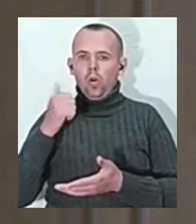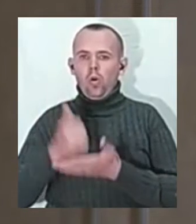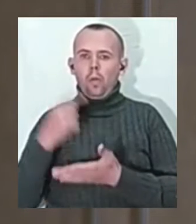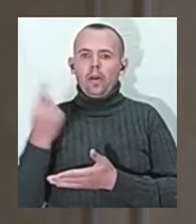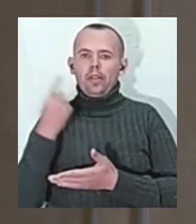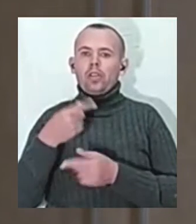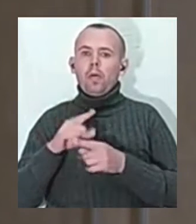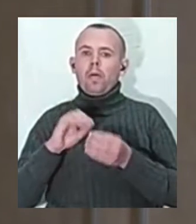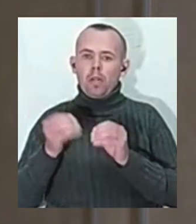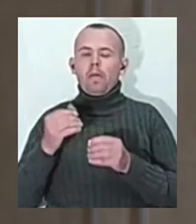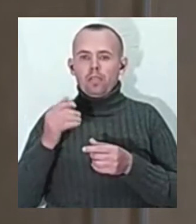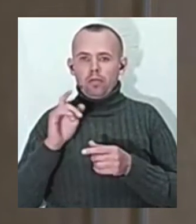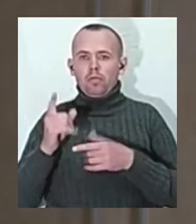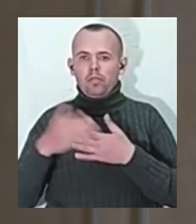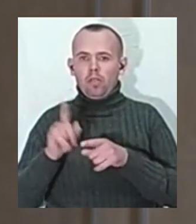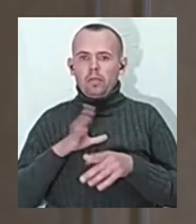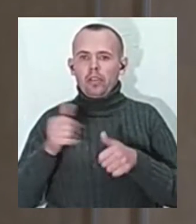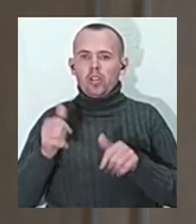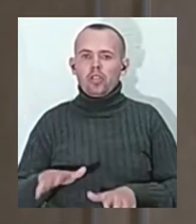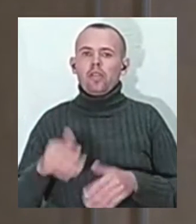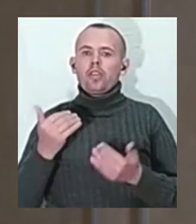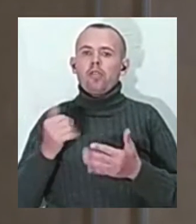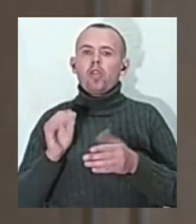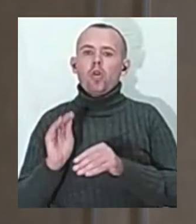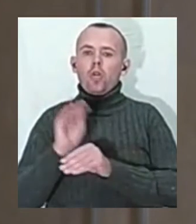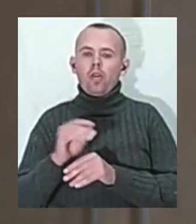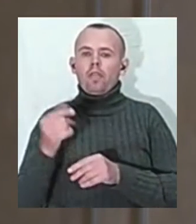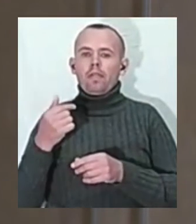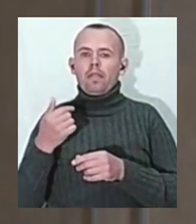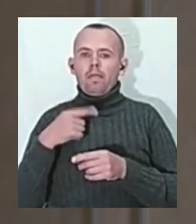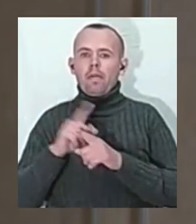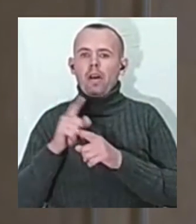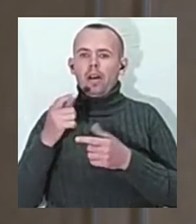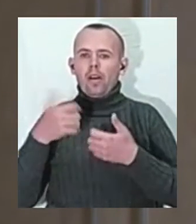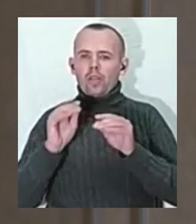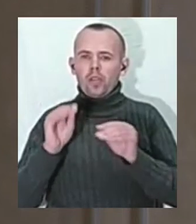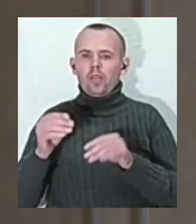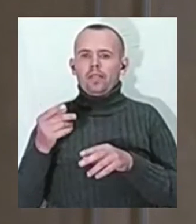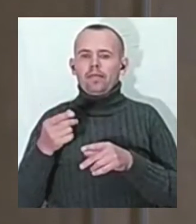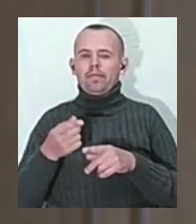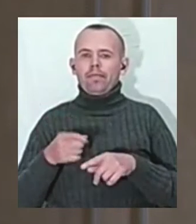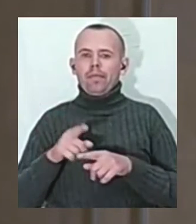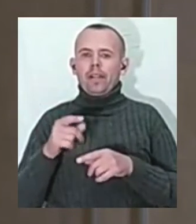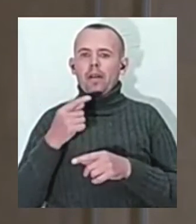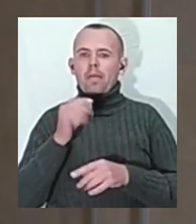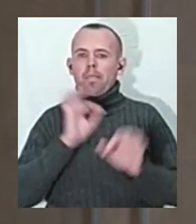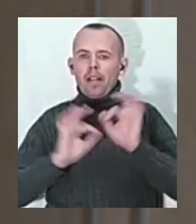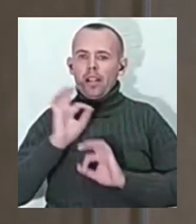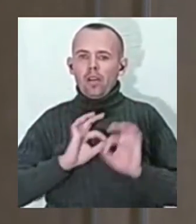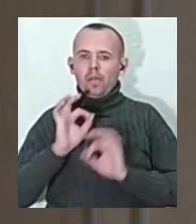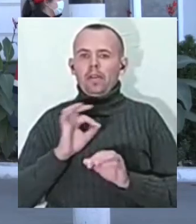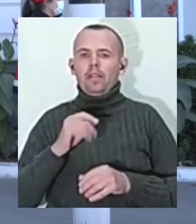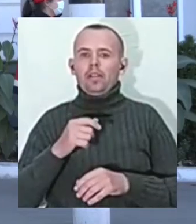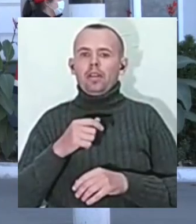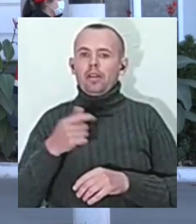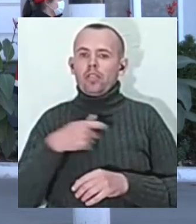в нас не буде. Сьогодні додатково ми закупимо концентратори, СІПАПи, медикаменти. Чиновниця додала, найближчим часом